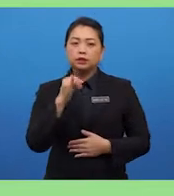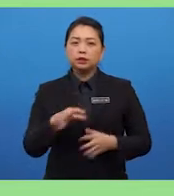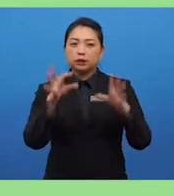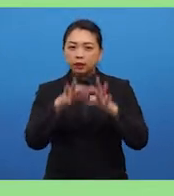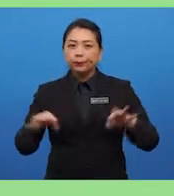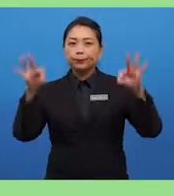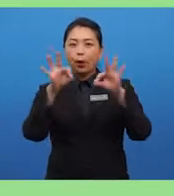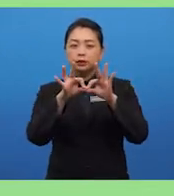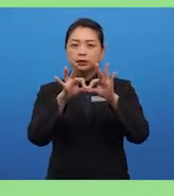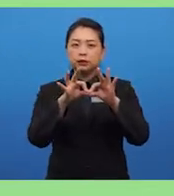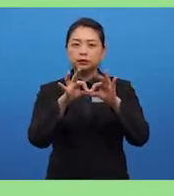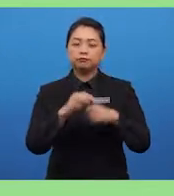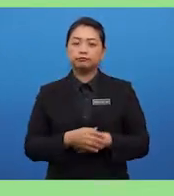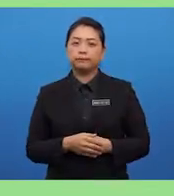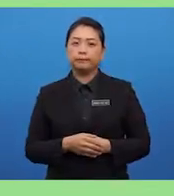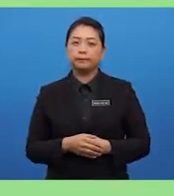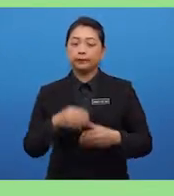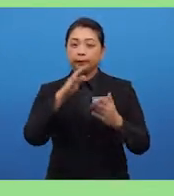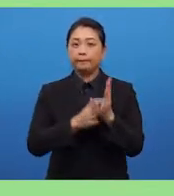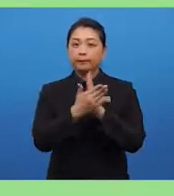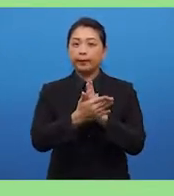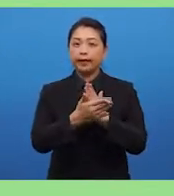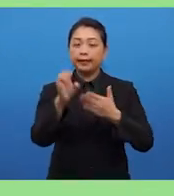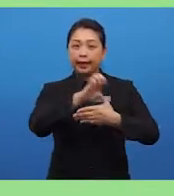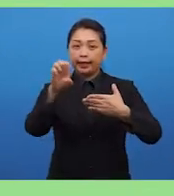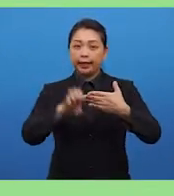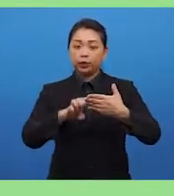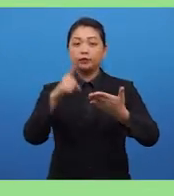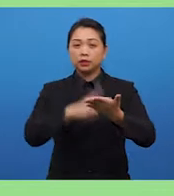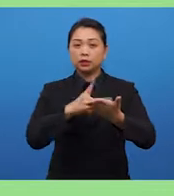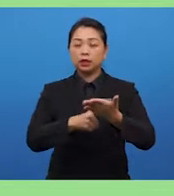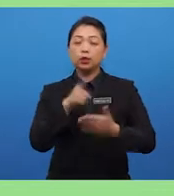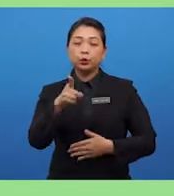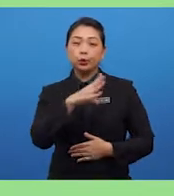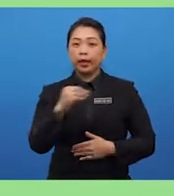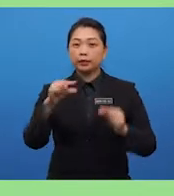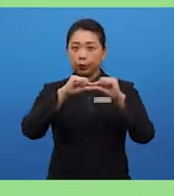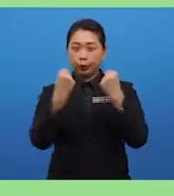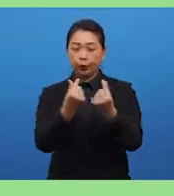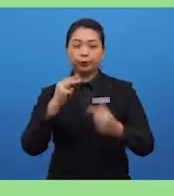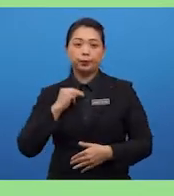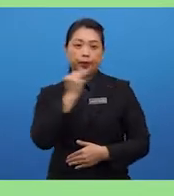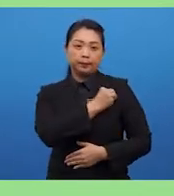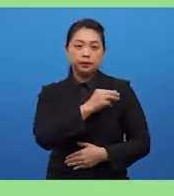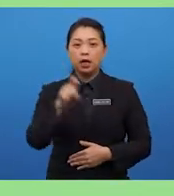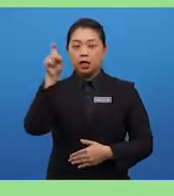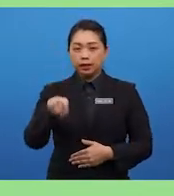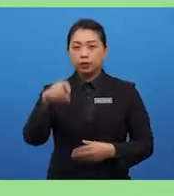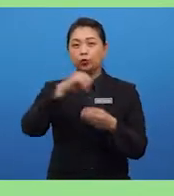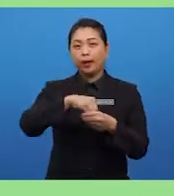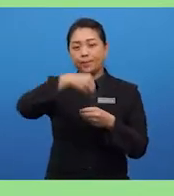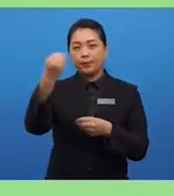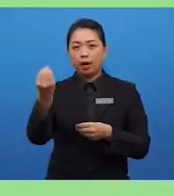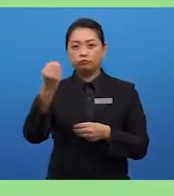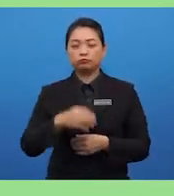is that by the end of the discussion, you and your group members need to